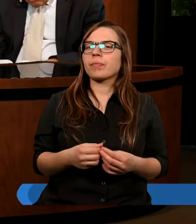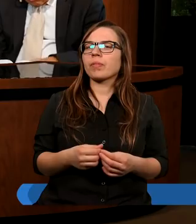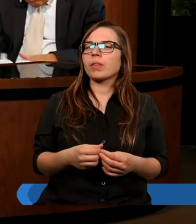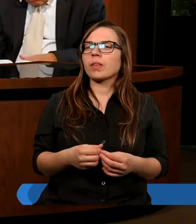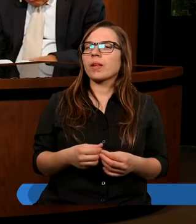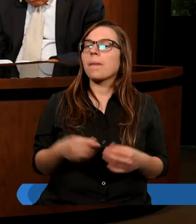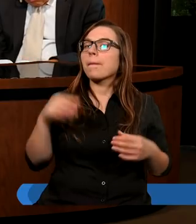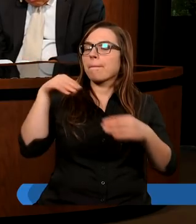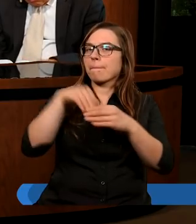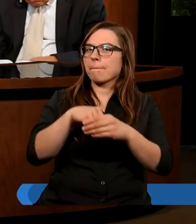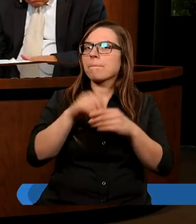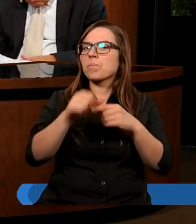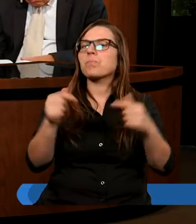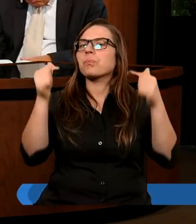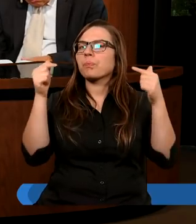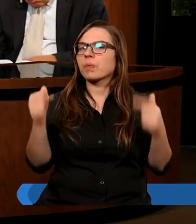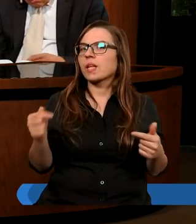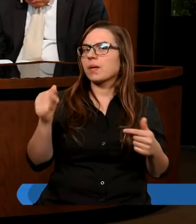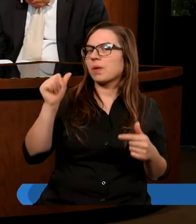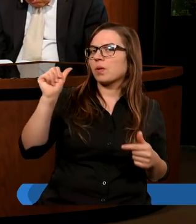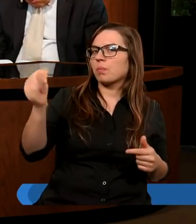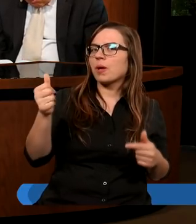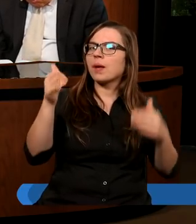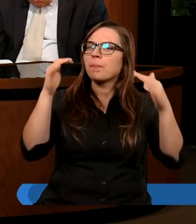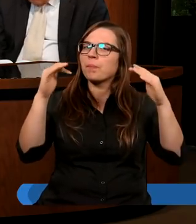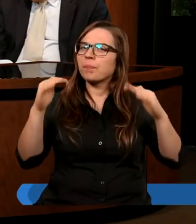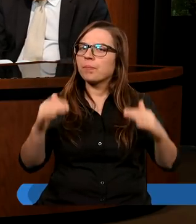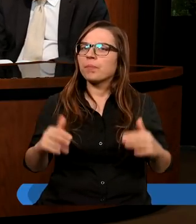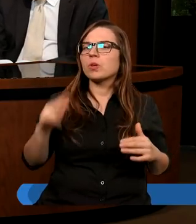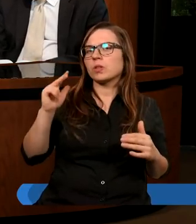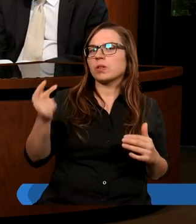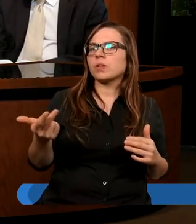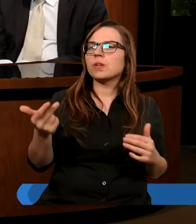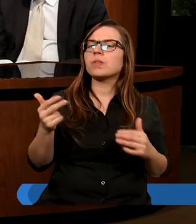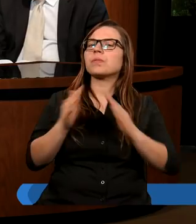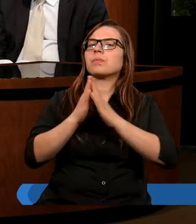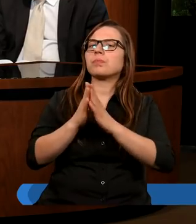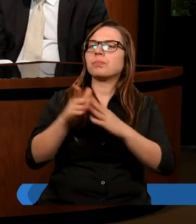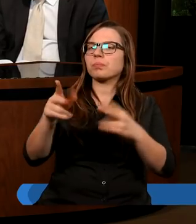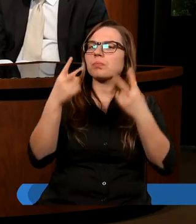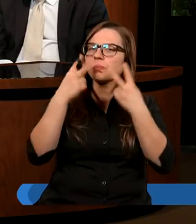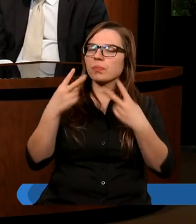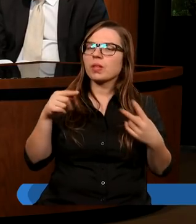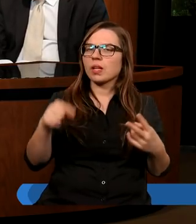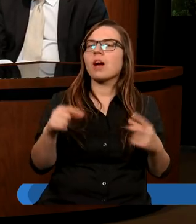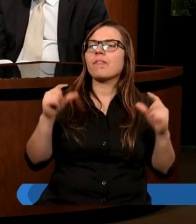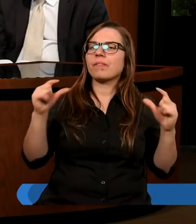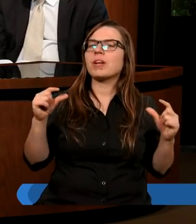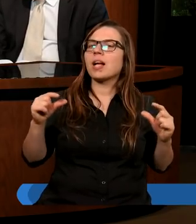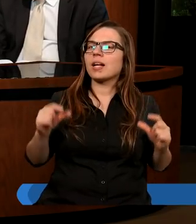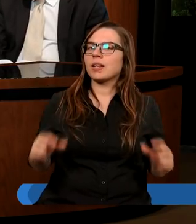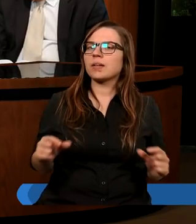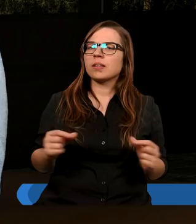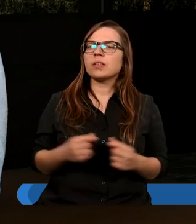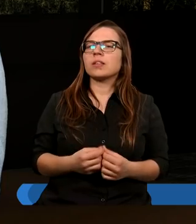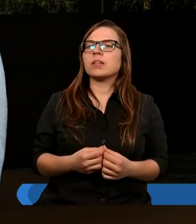I tam od wiersza pierwszego po trzeci. Będę prosił o odczytanie tego fragmentu. Bardzo